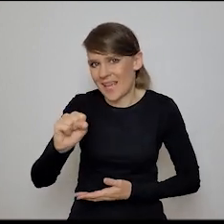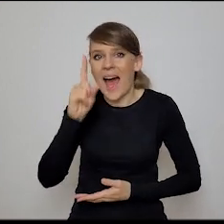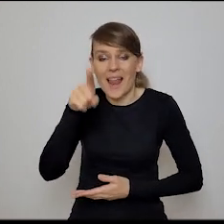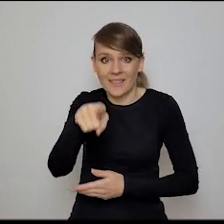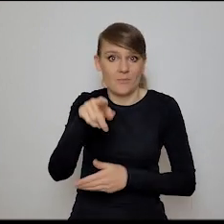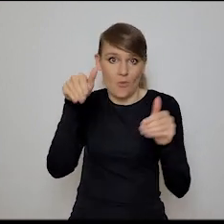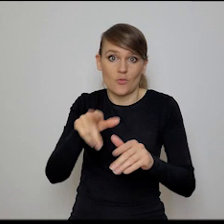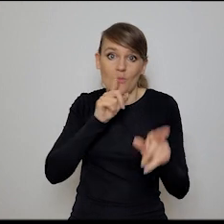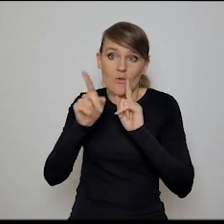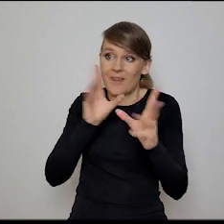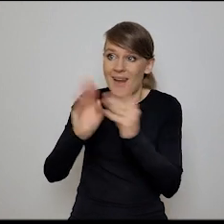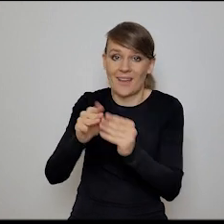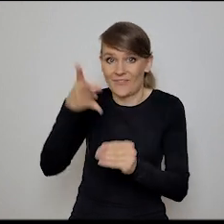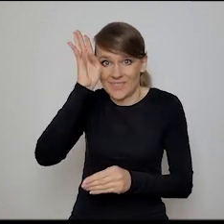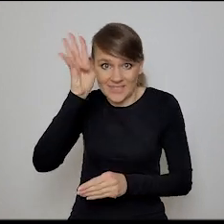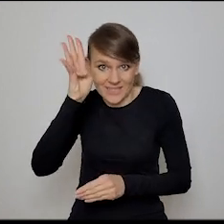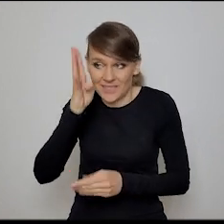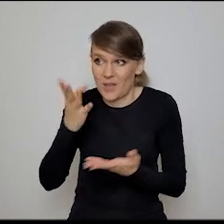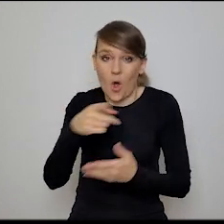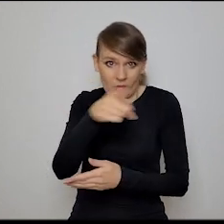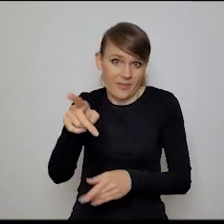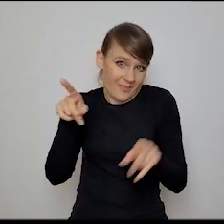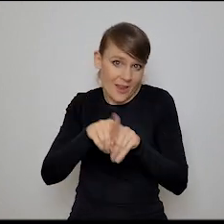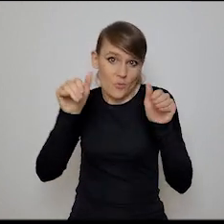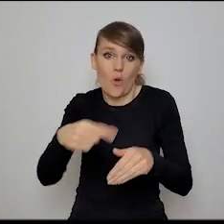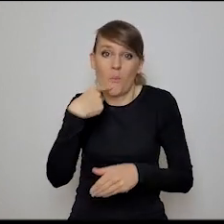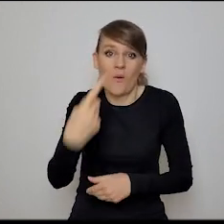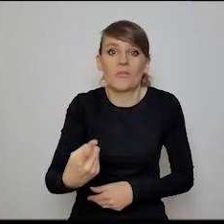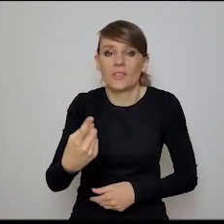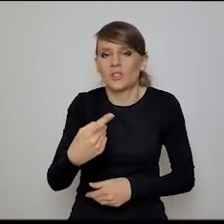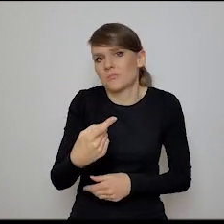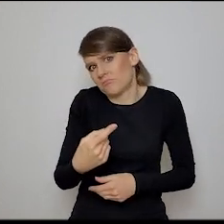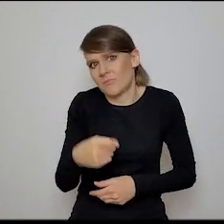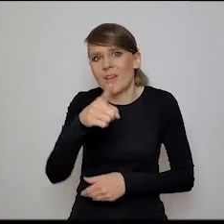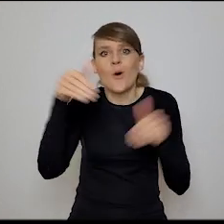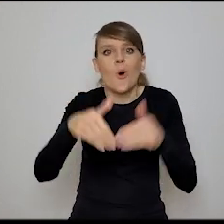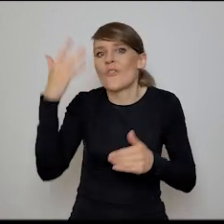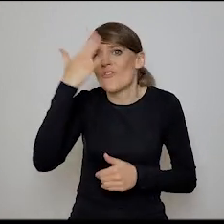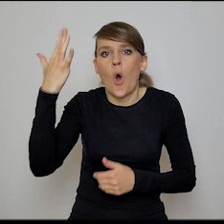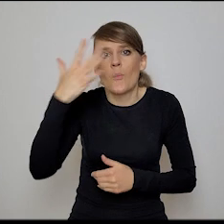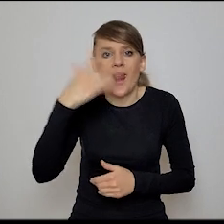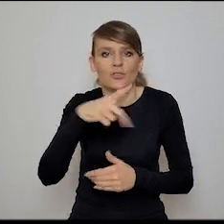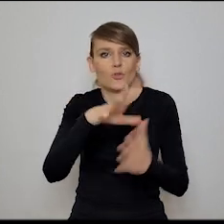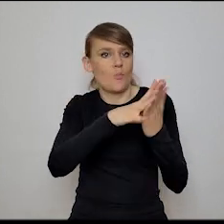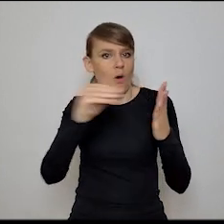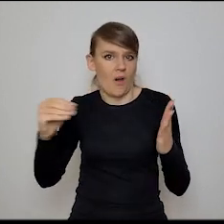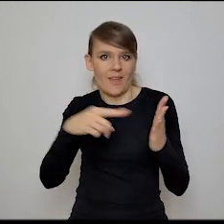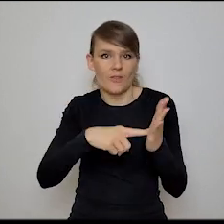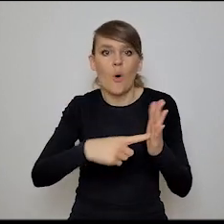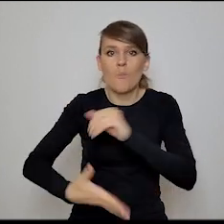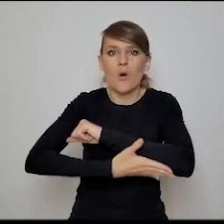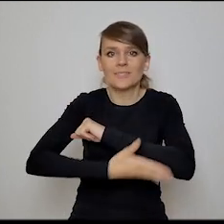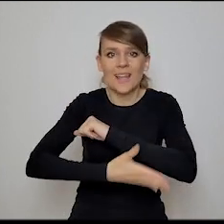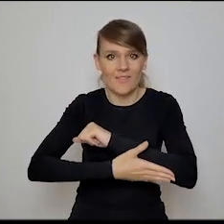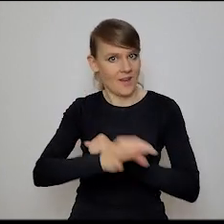fizykami, ja tutaj nie chcę się w to specjalnie zagłębiać, też ci powiedzą, że jakby możesz sobie wyobrazić model, który na podstawie